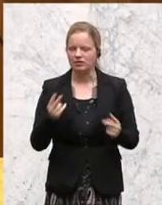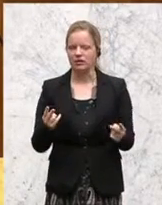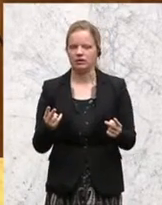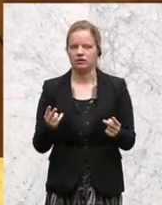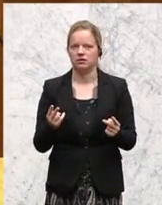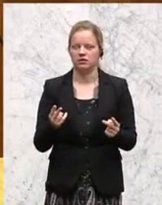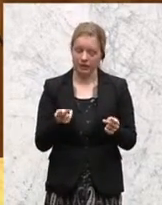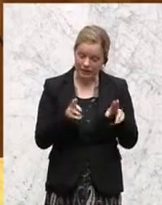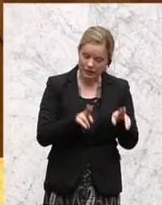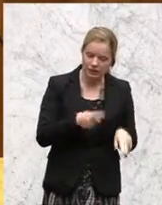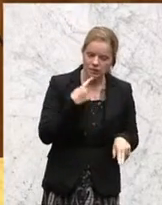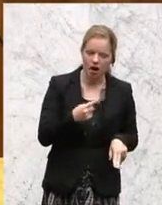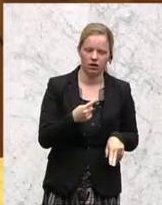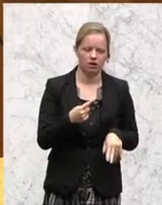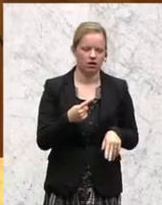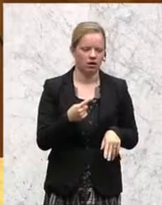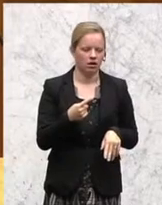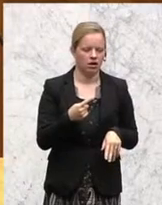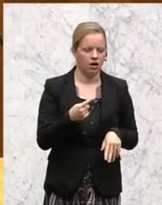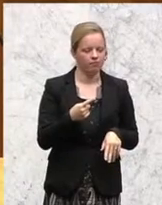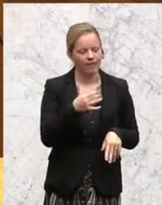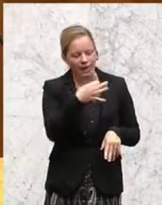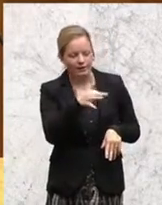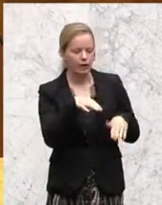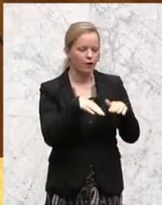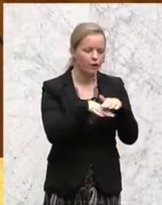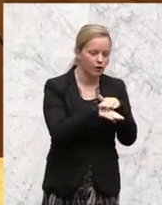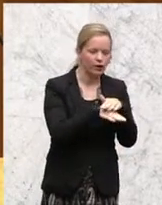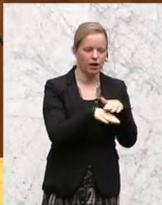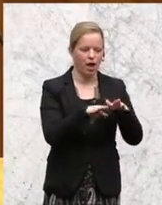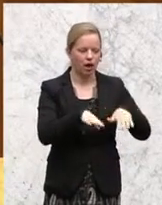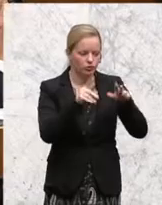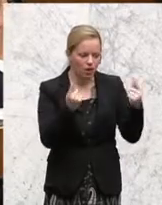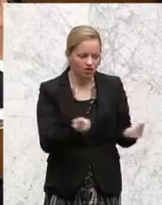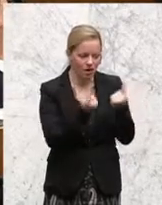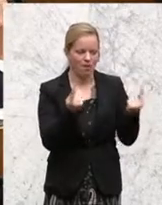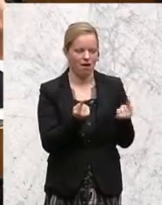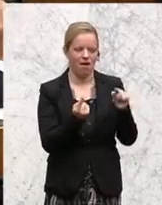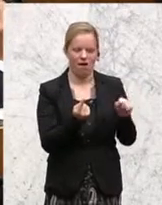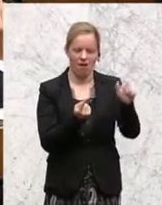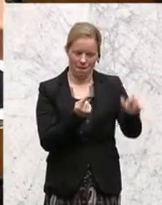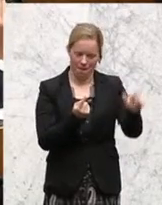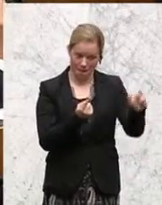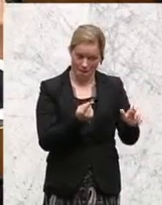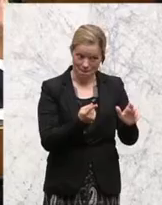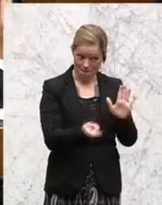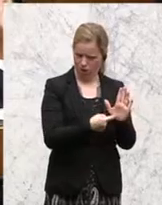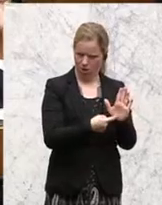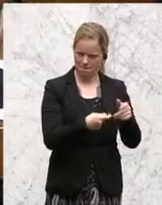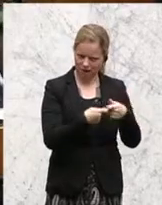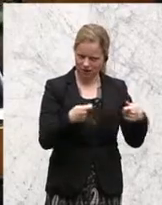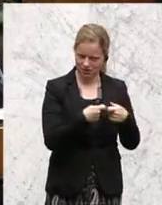Übergriffe von Seiten einzelner Flüchtlinge und Asylwerber verurteilen und hier scharfe Maßnahmen fordern.